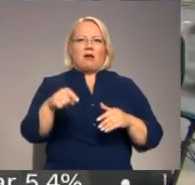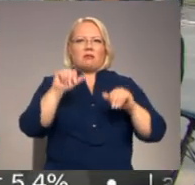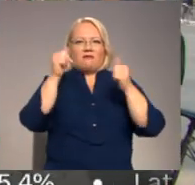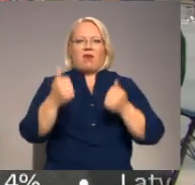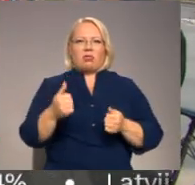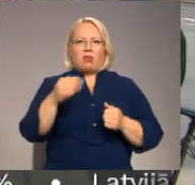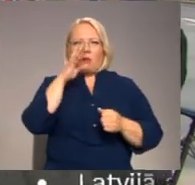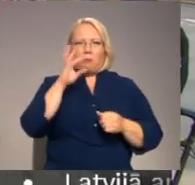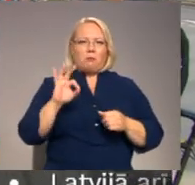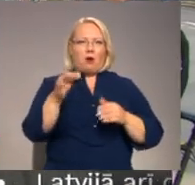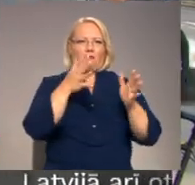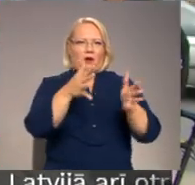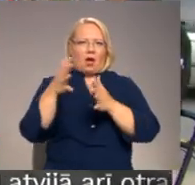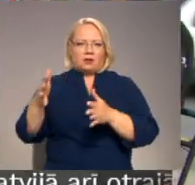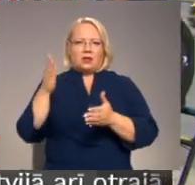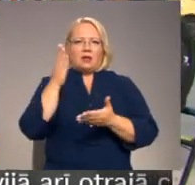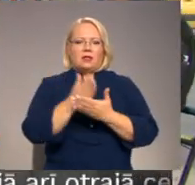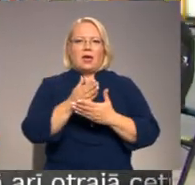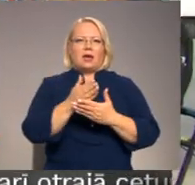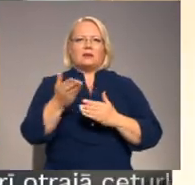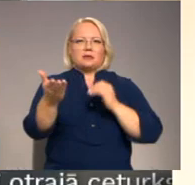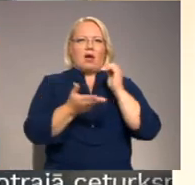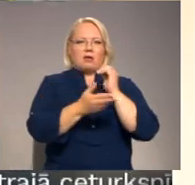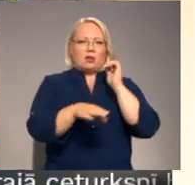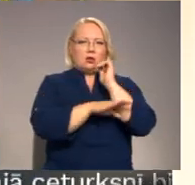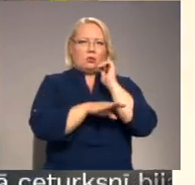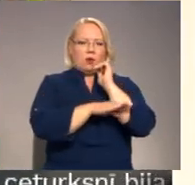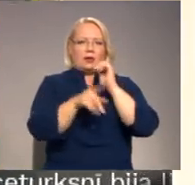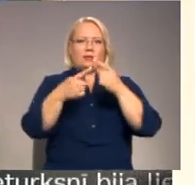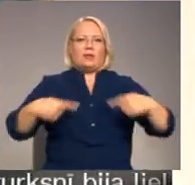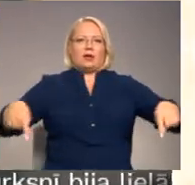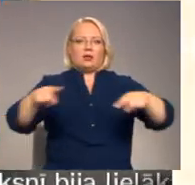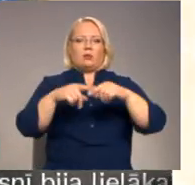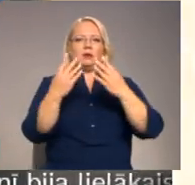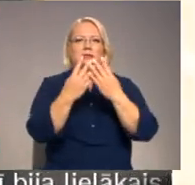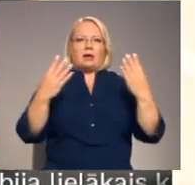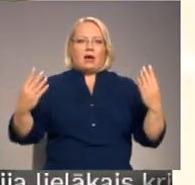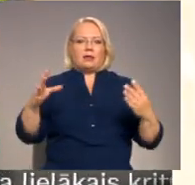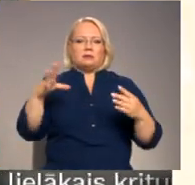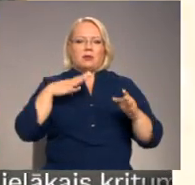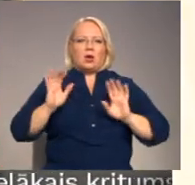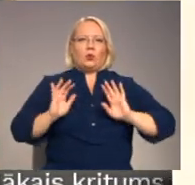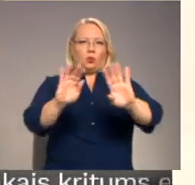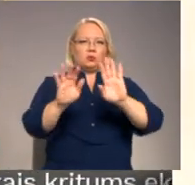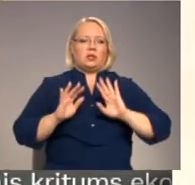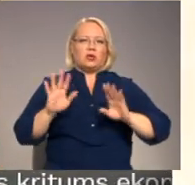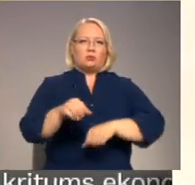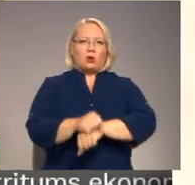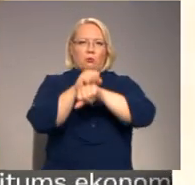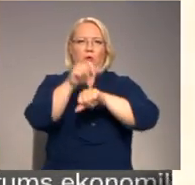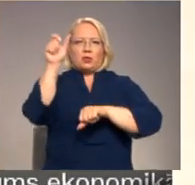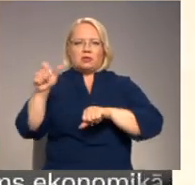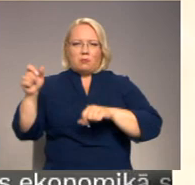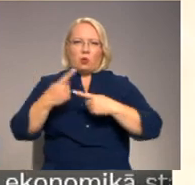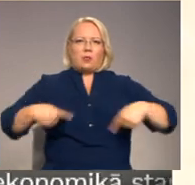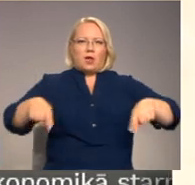ka tiek zāģēti koki, tā kā ļoti skumie. Pie teritorijas sētas brīžam izcēlās grūstīšanās par protestētājiem un